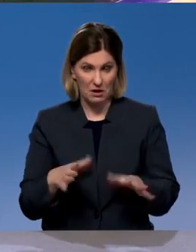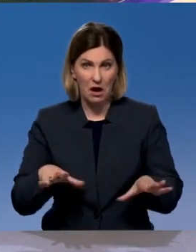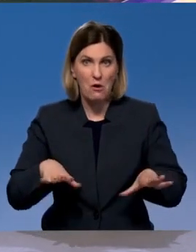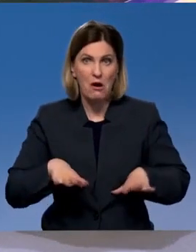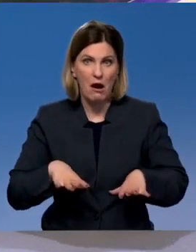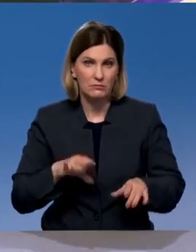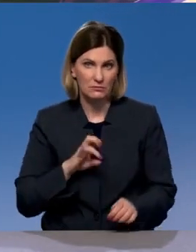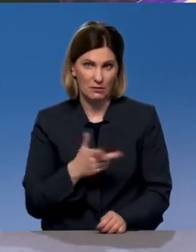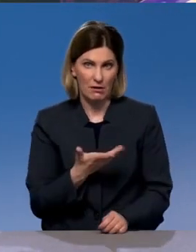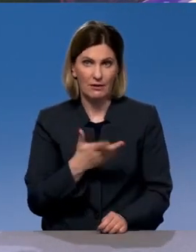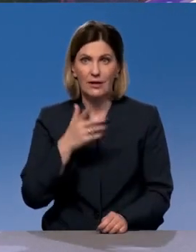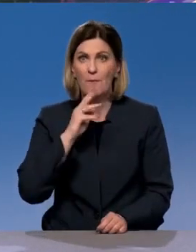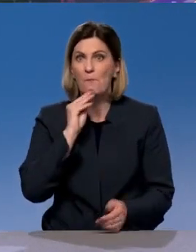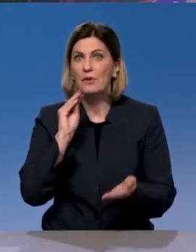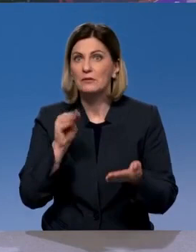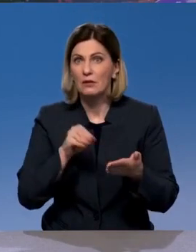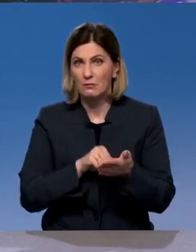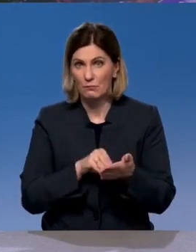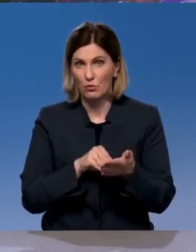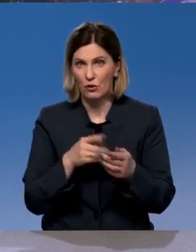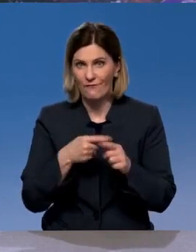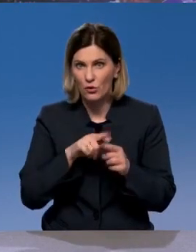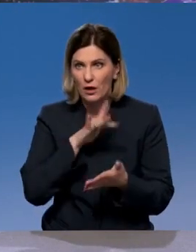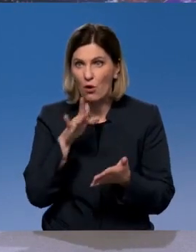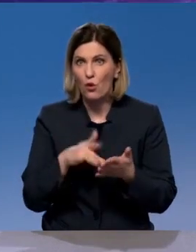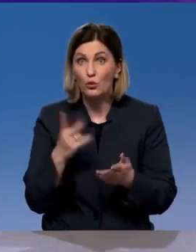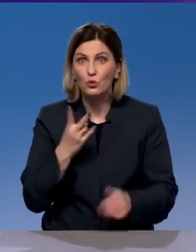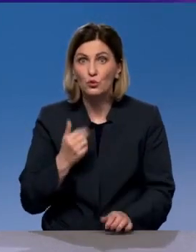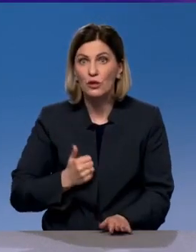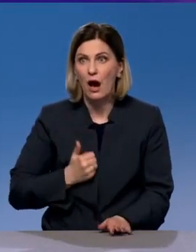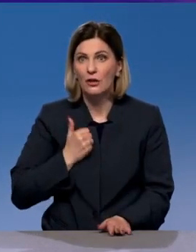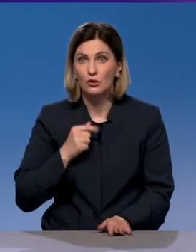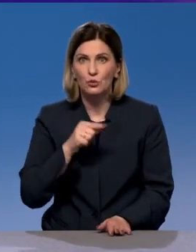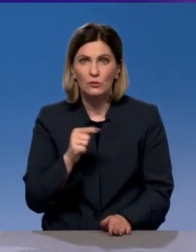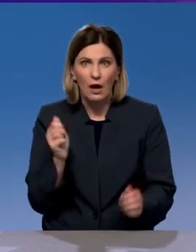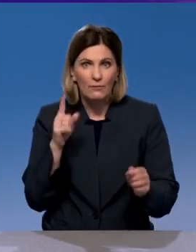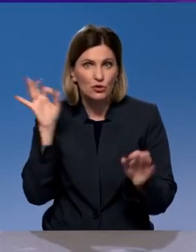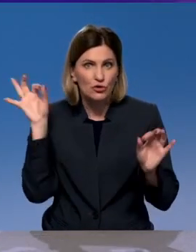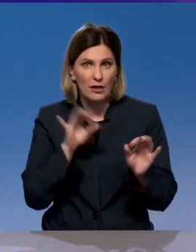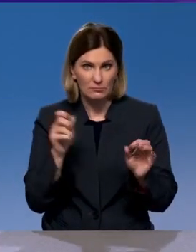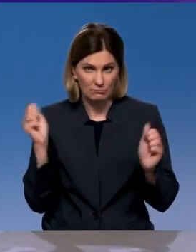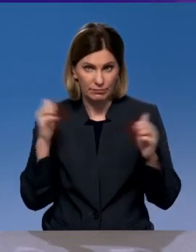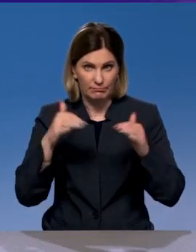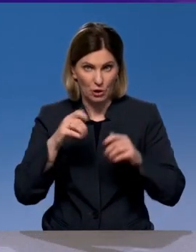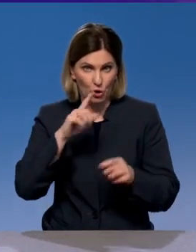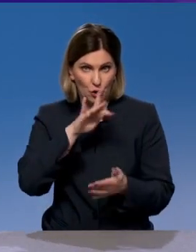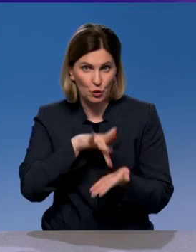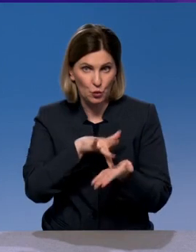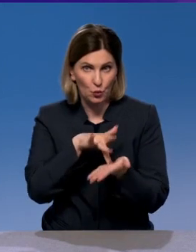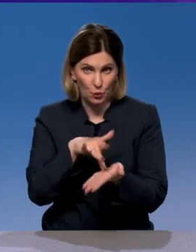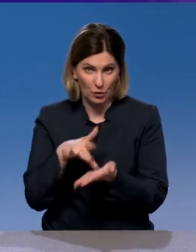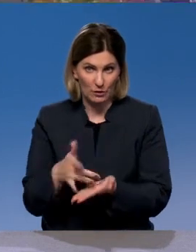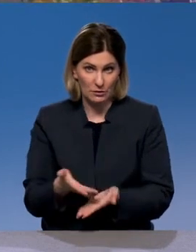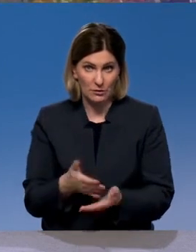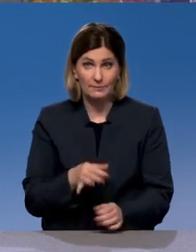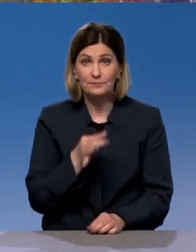-Петербург. Города, которыми хочется гордиться, куда приезжает много туристов. И даже там вот такое. Ну, сказать, что в